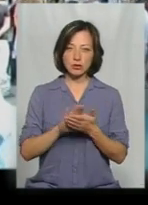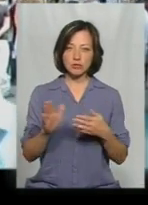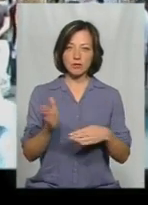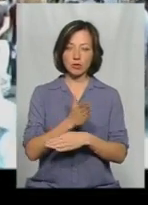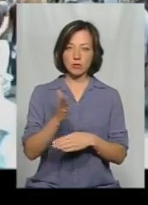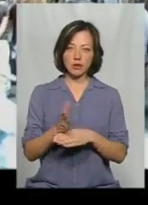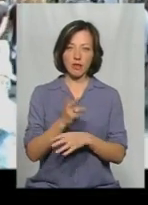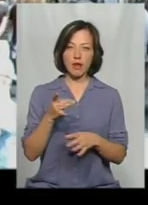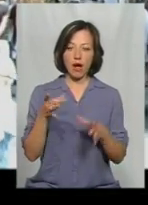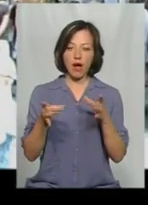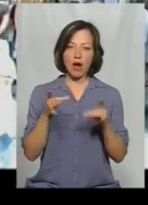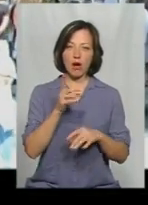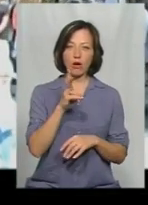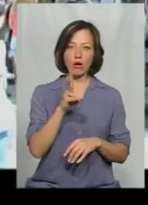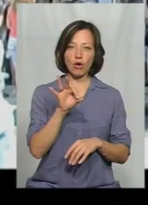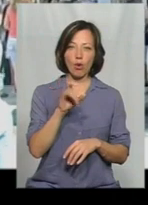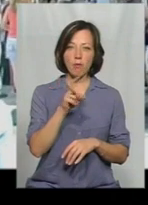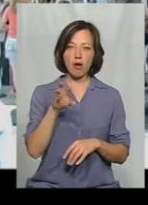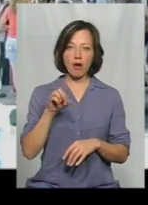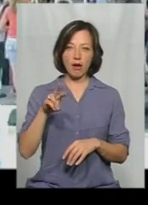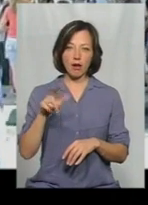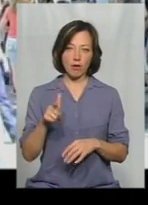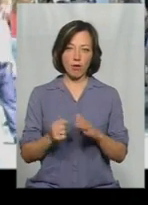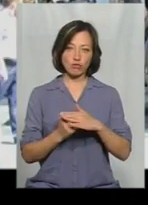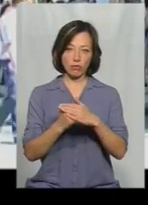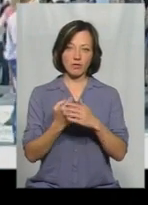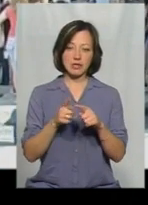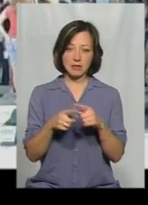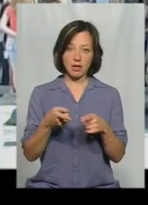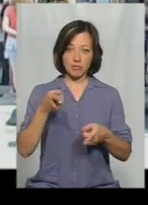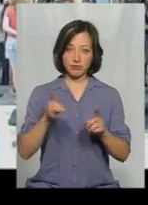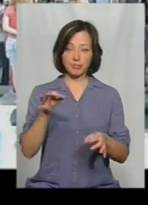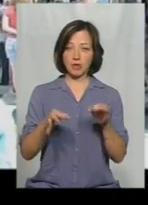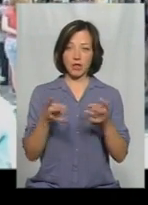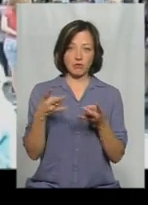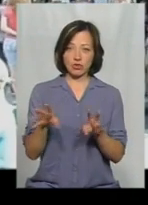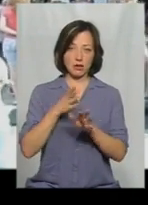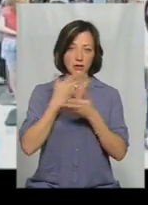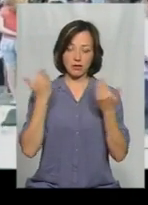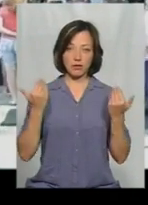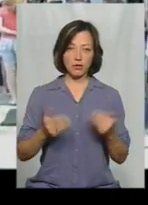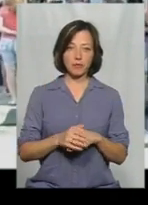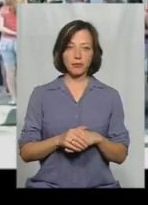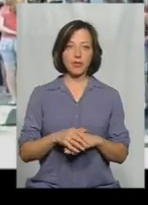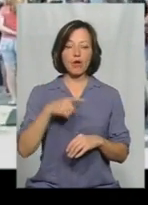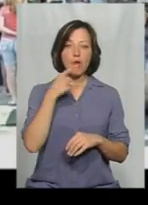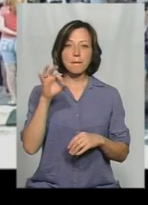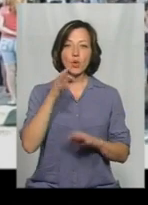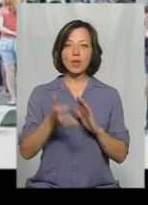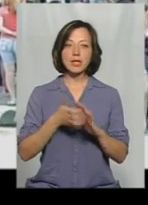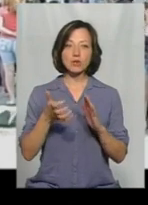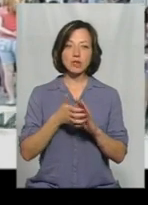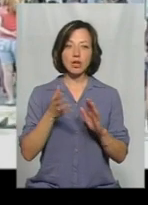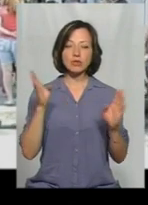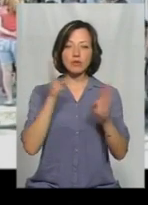виробництво на крохмалевій основі. Крохмаль – це органіка. Тобто органіка не є шкідливою. Мова йде про недостачу